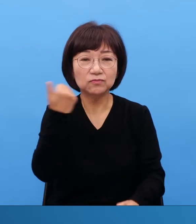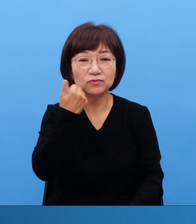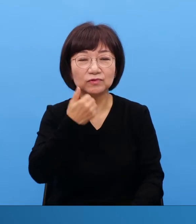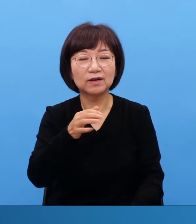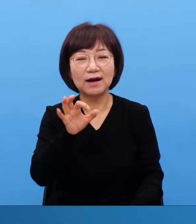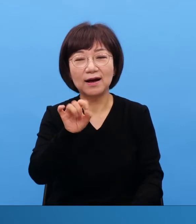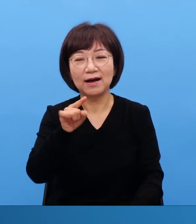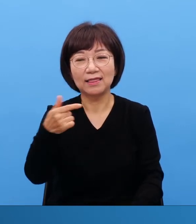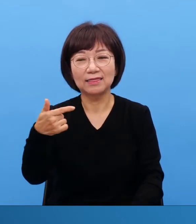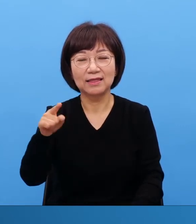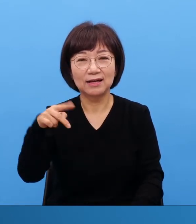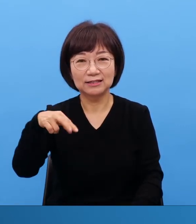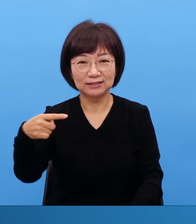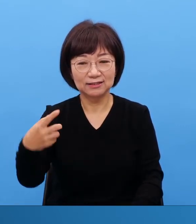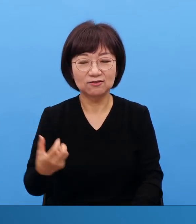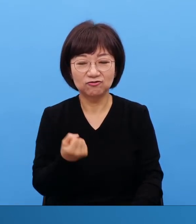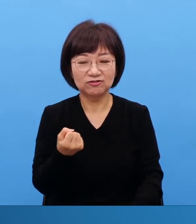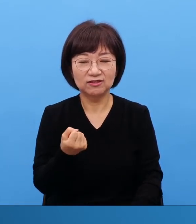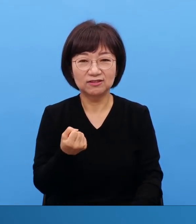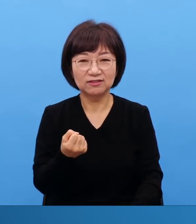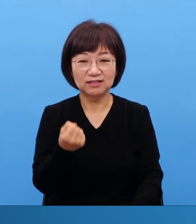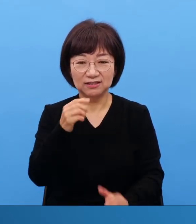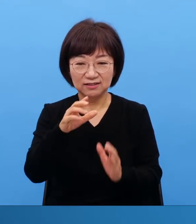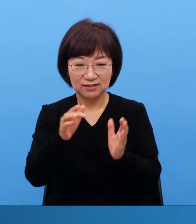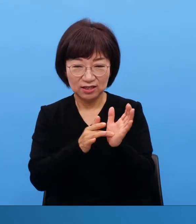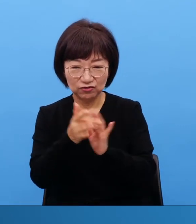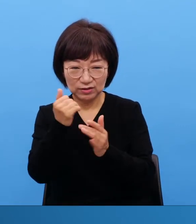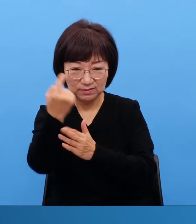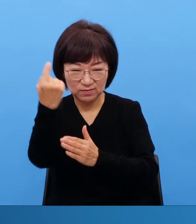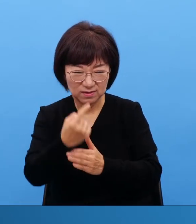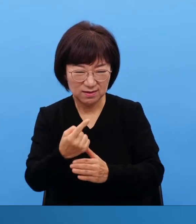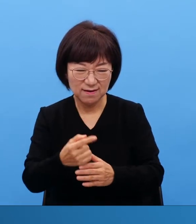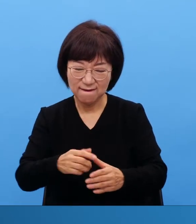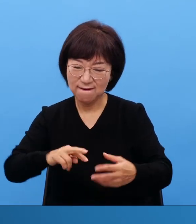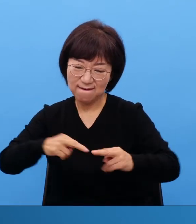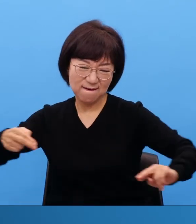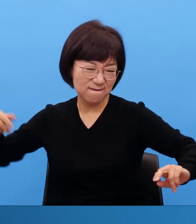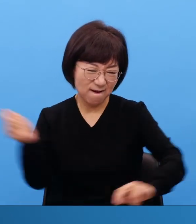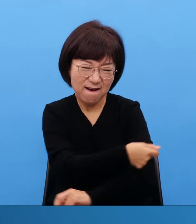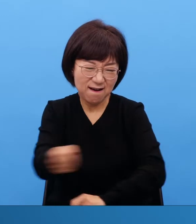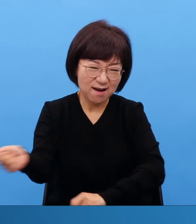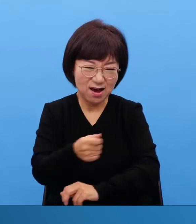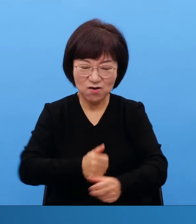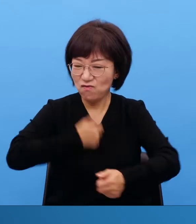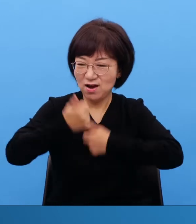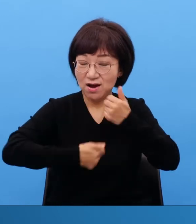예수님은 거기에 채찍시키려고 한 말이에요 안 났어요 안 났어요